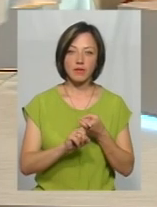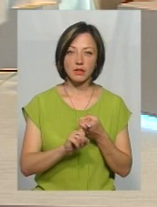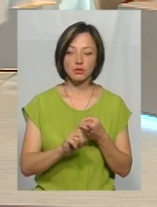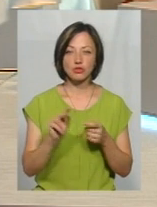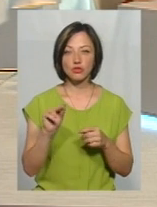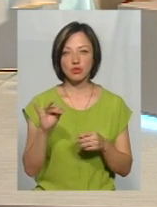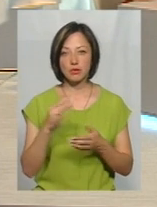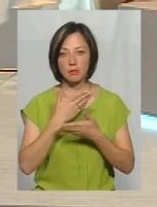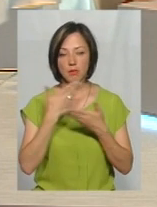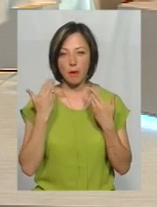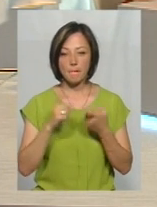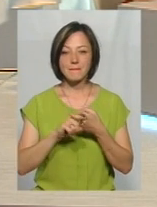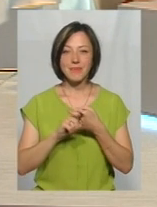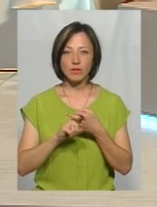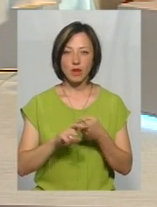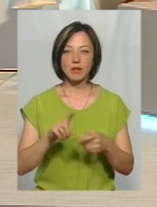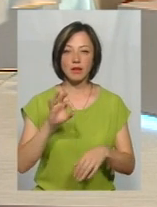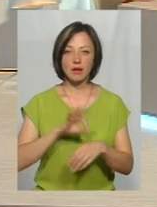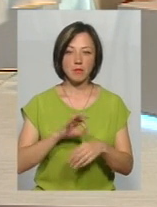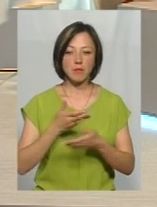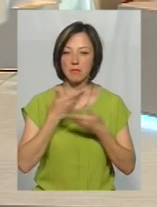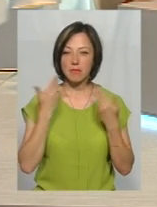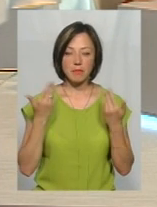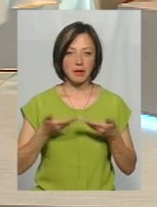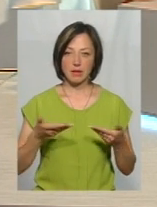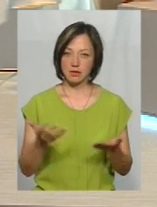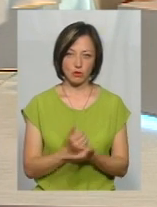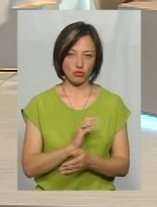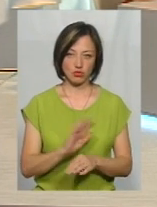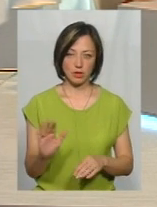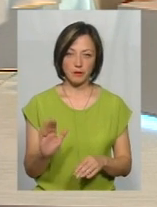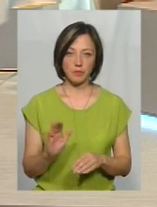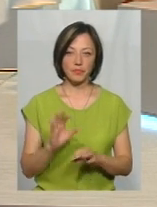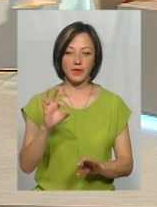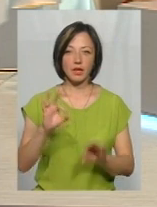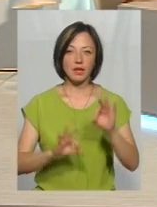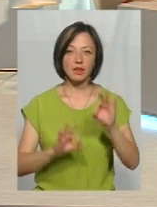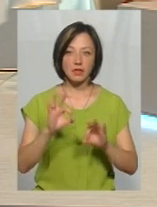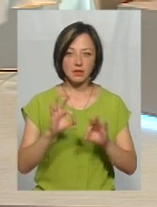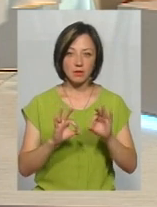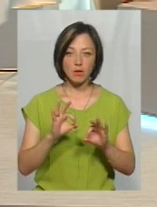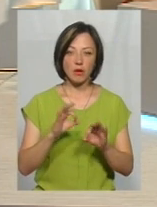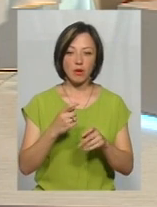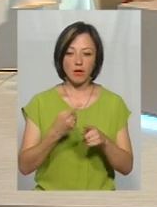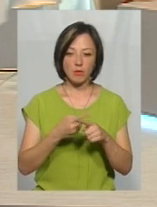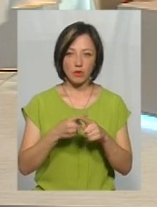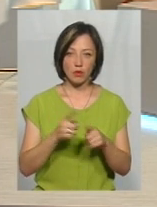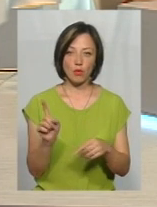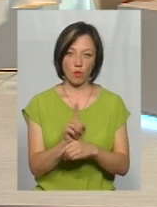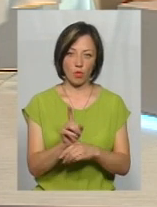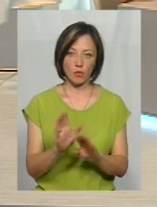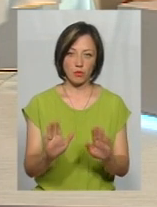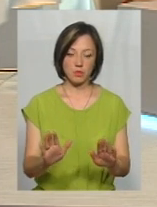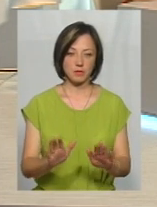патогенна чи нема. Патогенних агентів ми не знайшли. Індекс лактозопозитивних палочок також знаходиться в